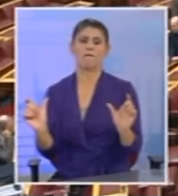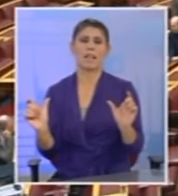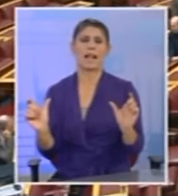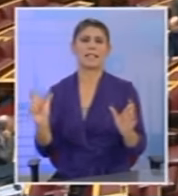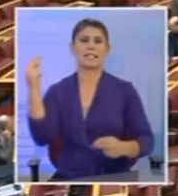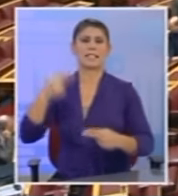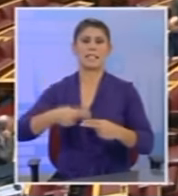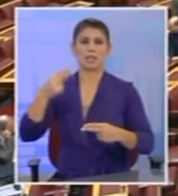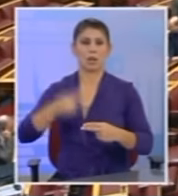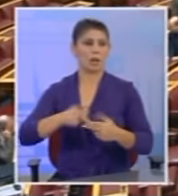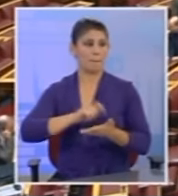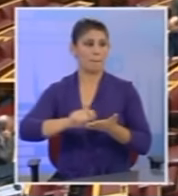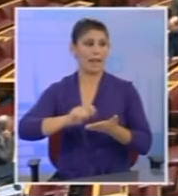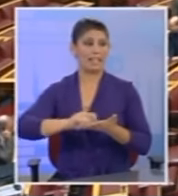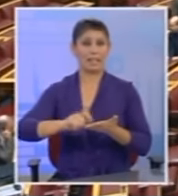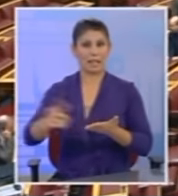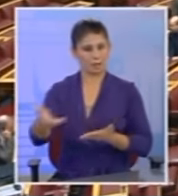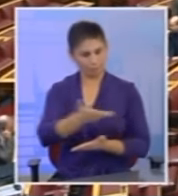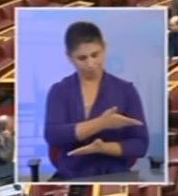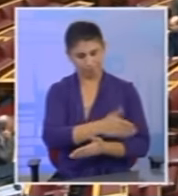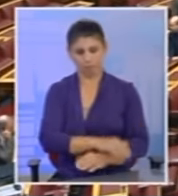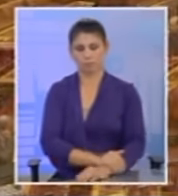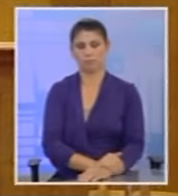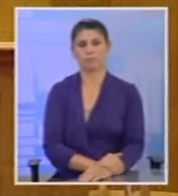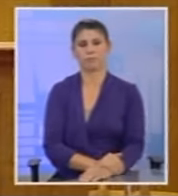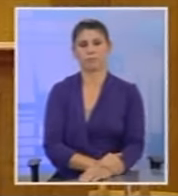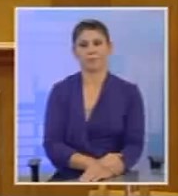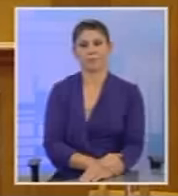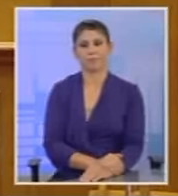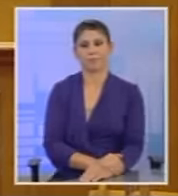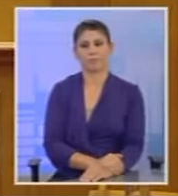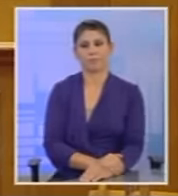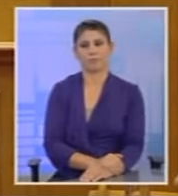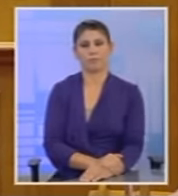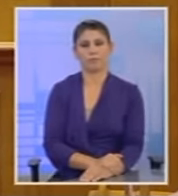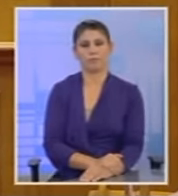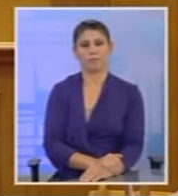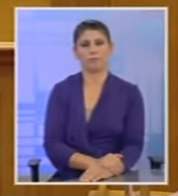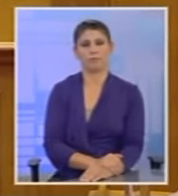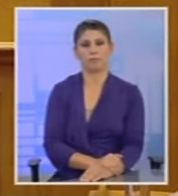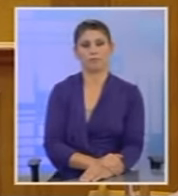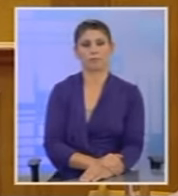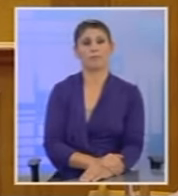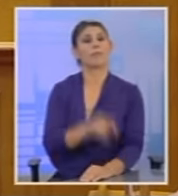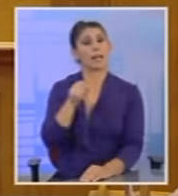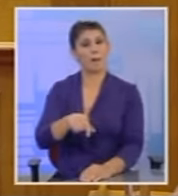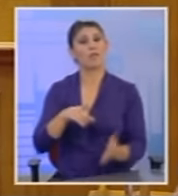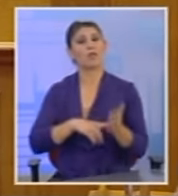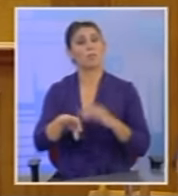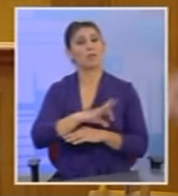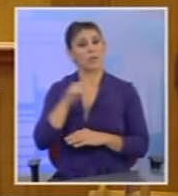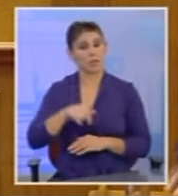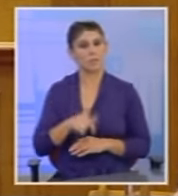πρακτικά. Ευχαριστώ. Σήμερα με το εν λόγω νομοσχέδιο